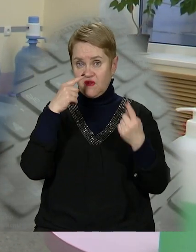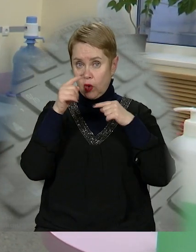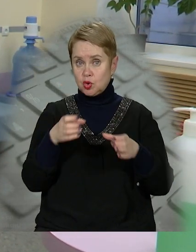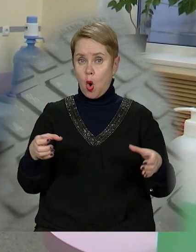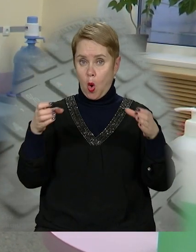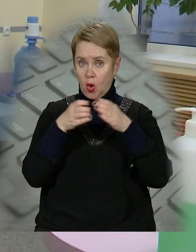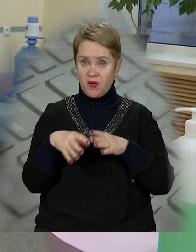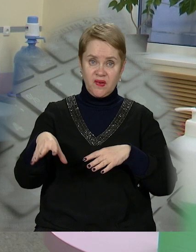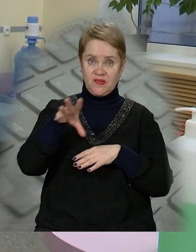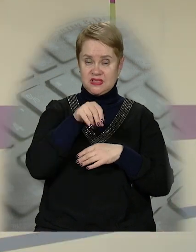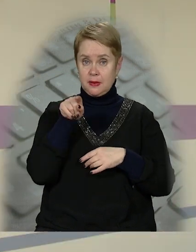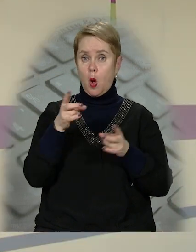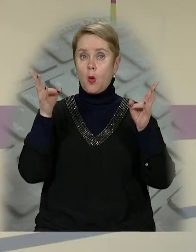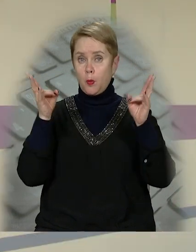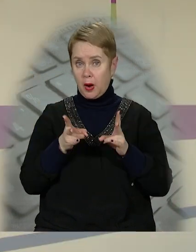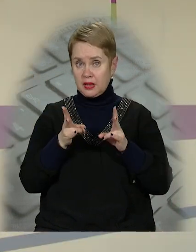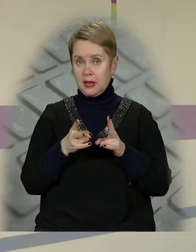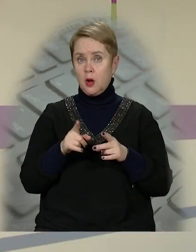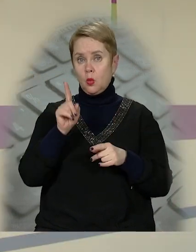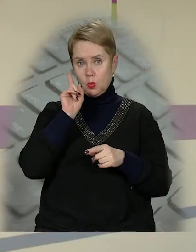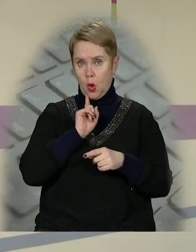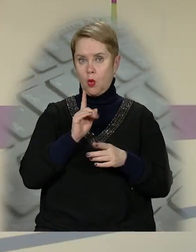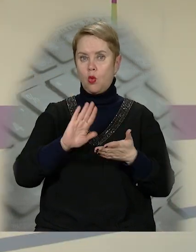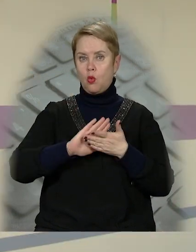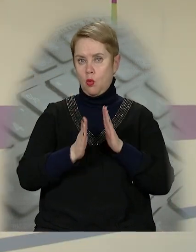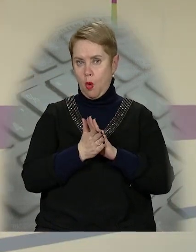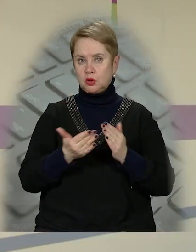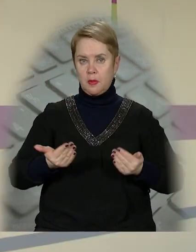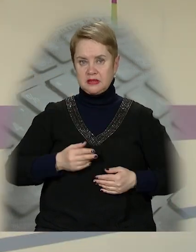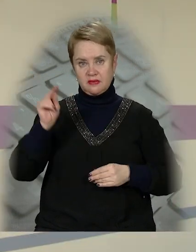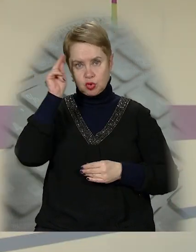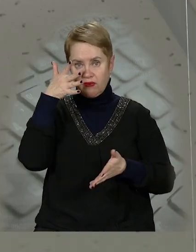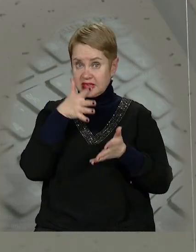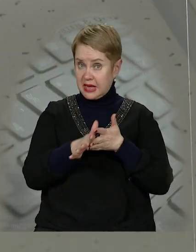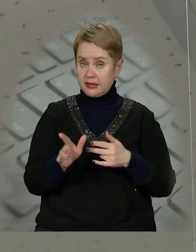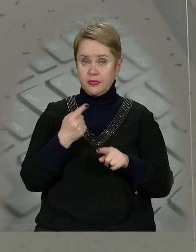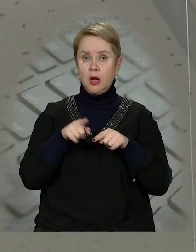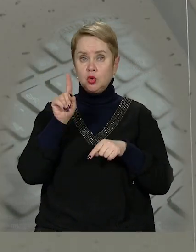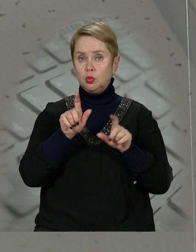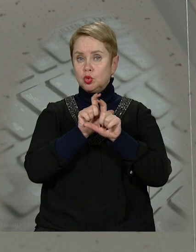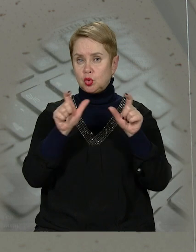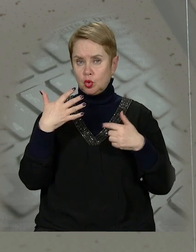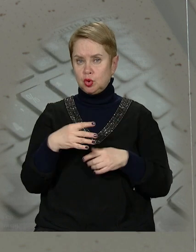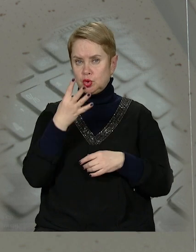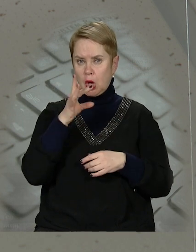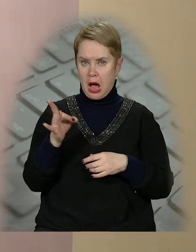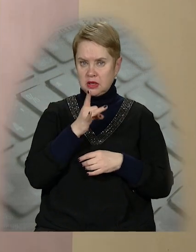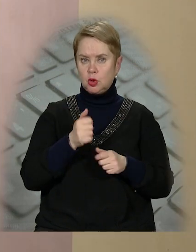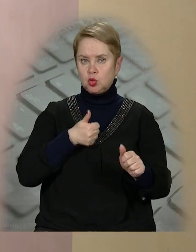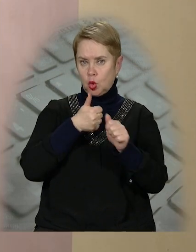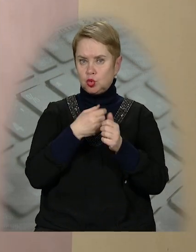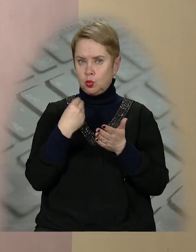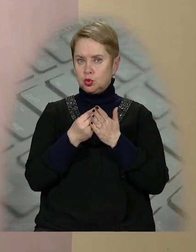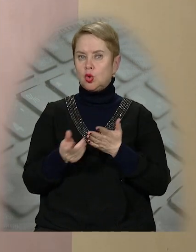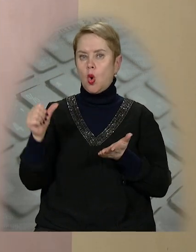творчих колективів і усім їм потрібні гідні умови для навчання та самовдосконалення. Саме тому школа вже чотири рази